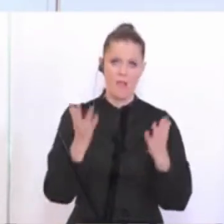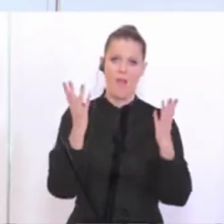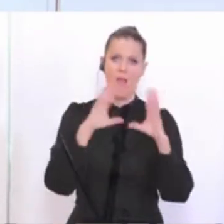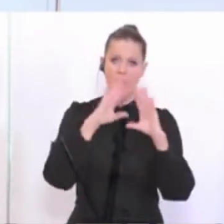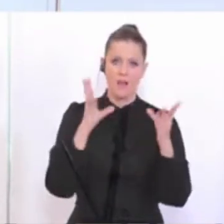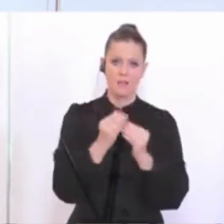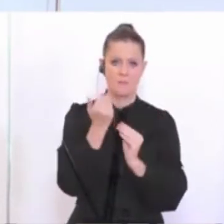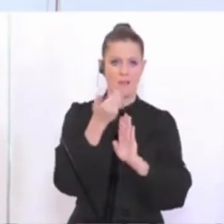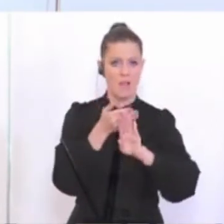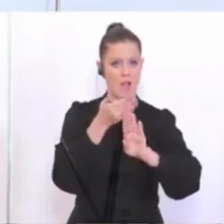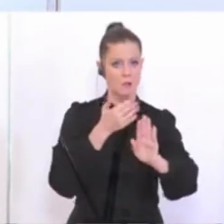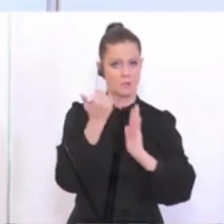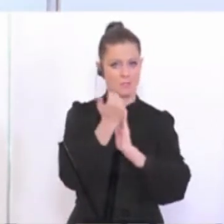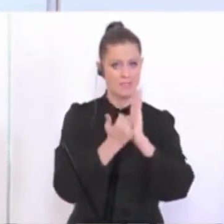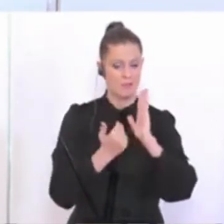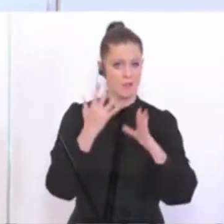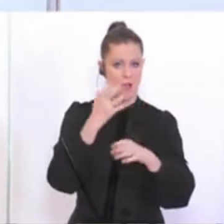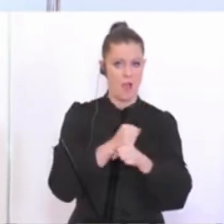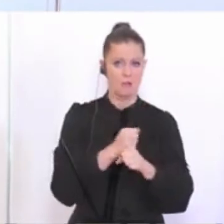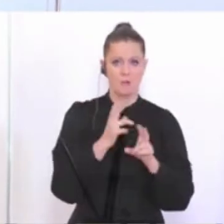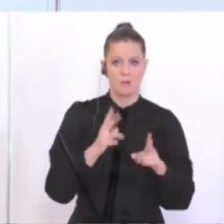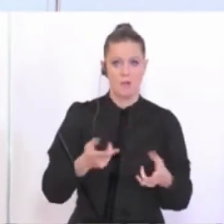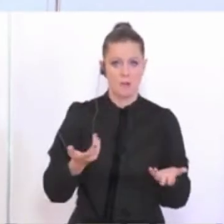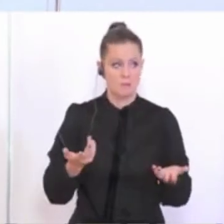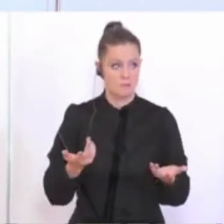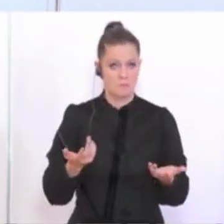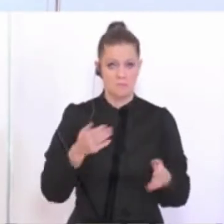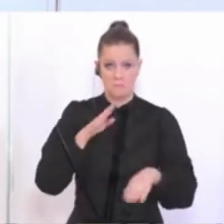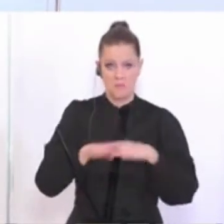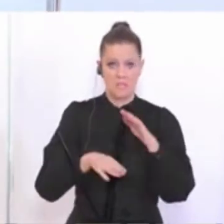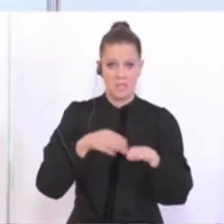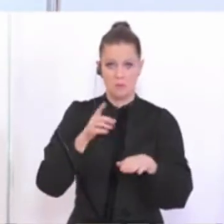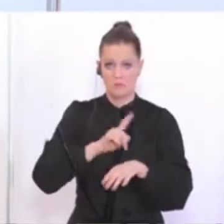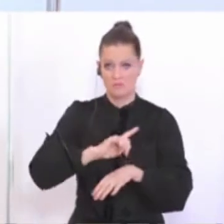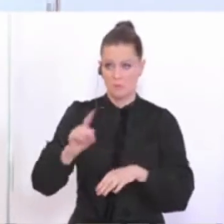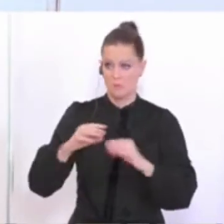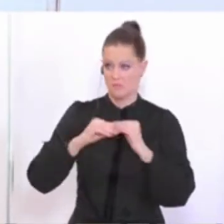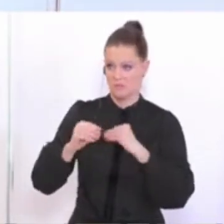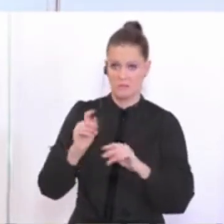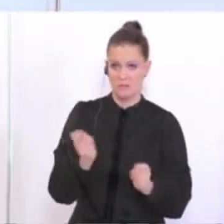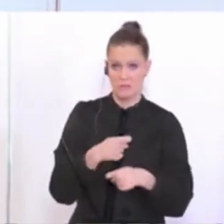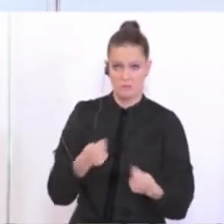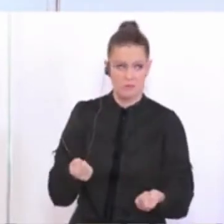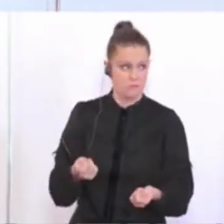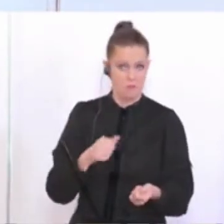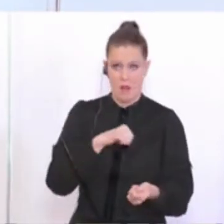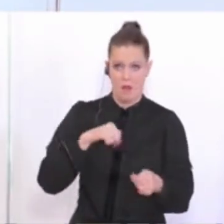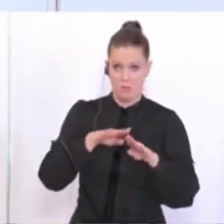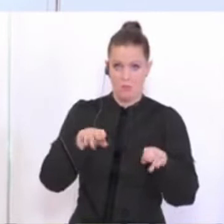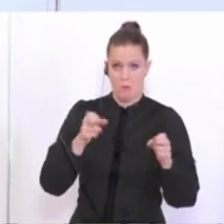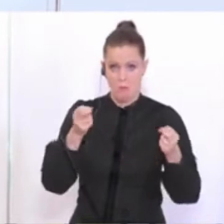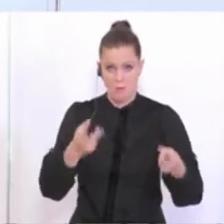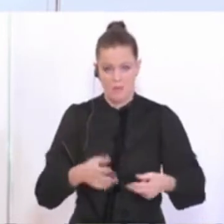eingehalten werden, glaube ich, wüsste ich auch nichts von einem Betretungsverbot in einen See hinein, wenn man da allein ist. Aber